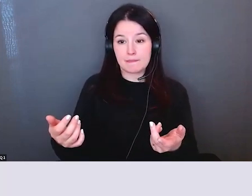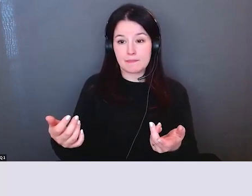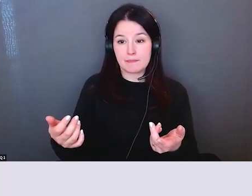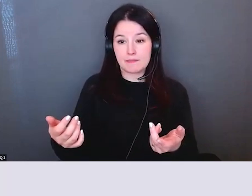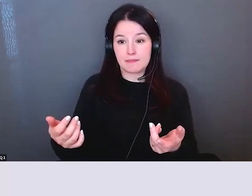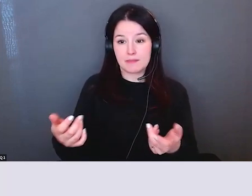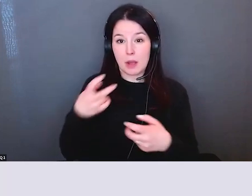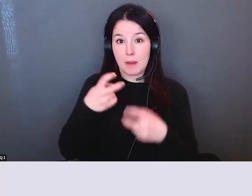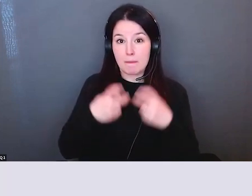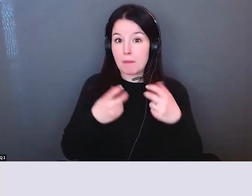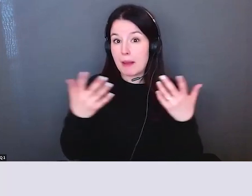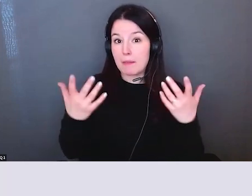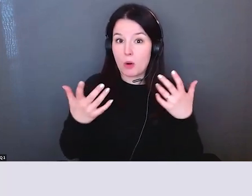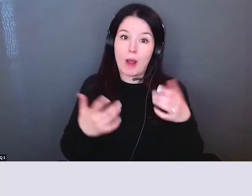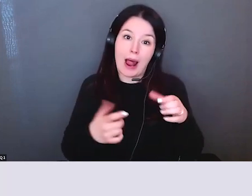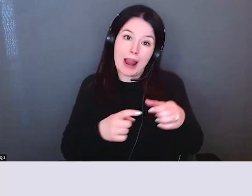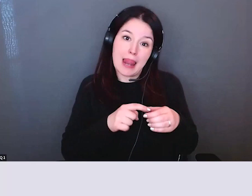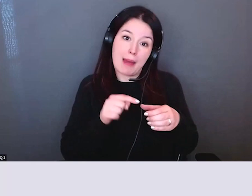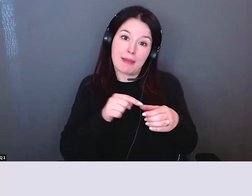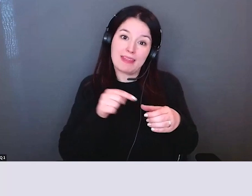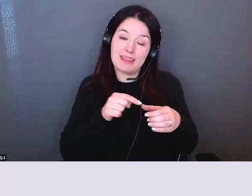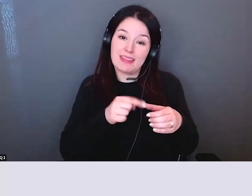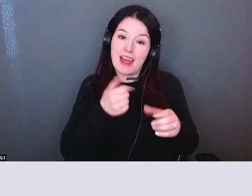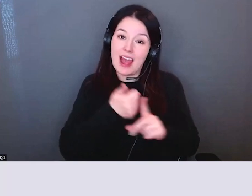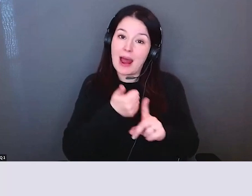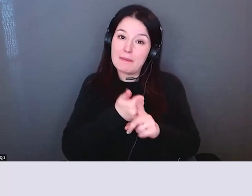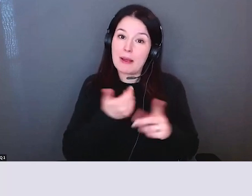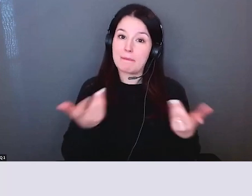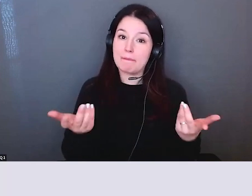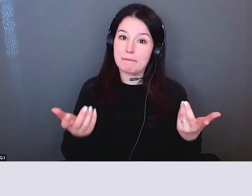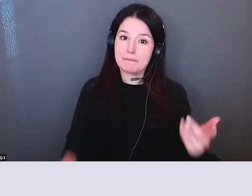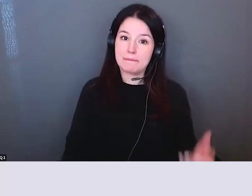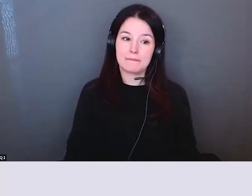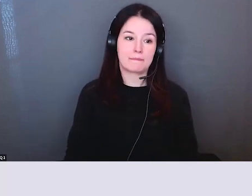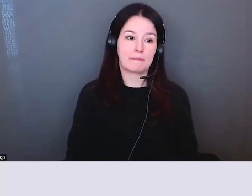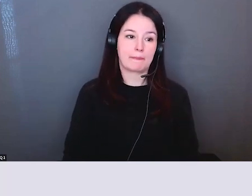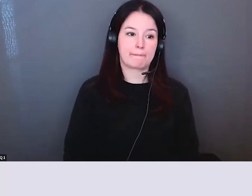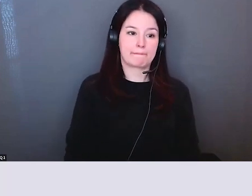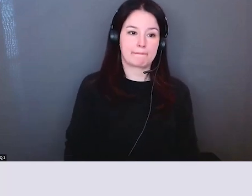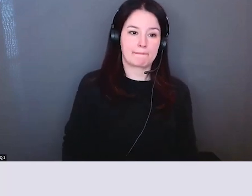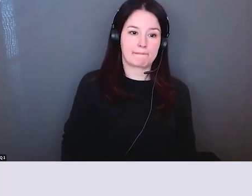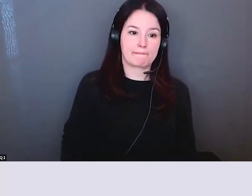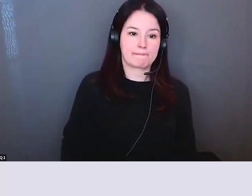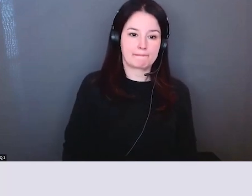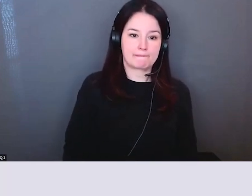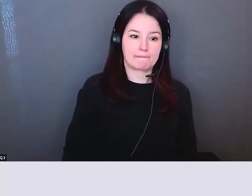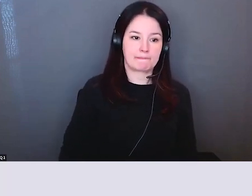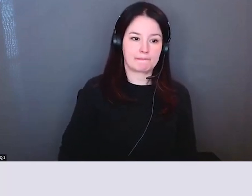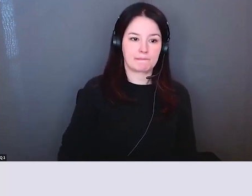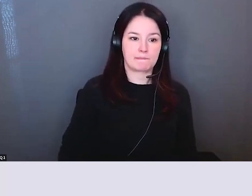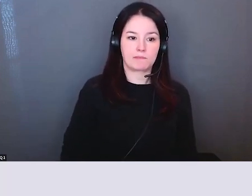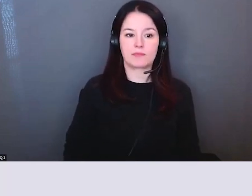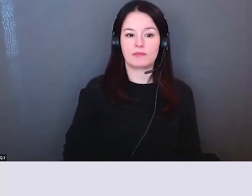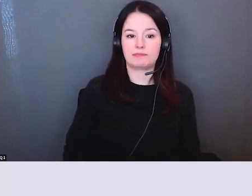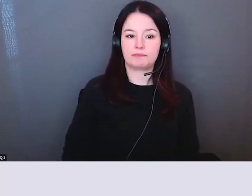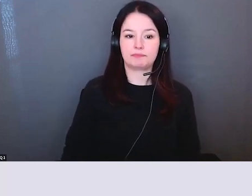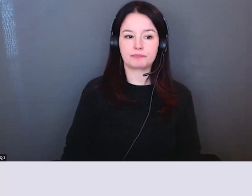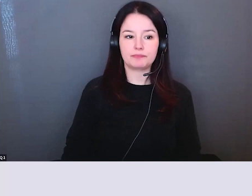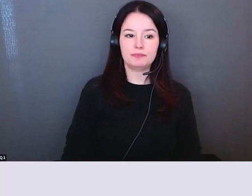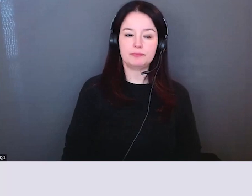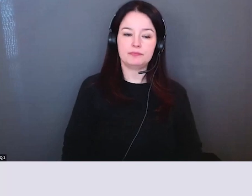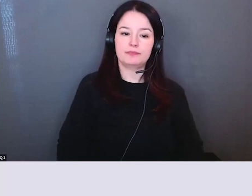une autre question quel serait un meilleur diagnostic des problèmes à résoudre donc